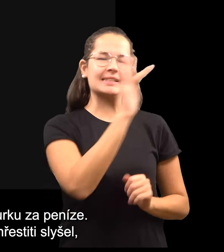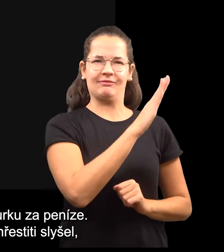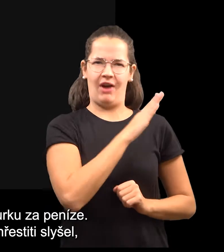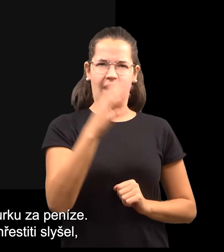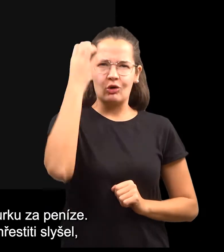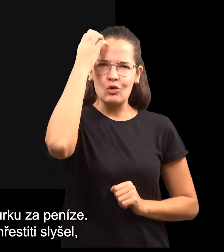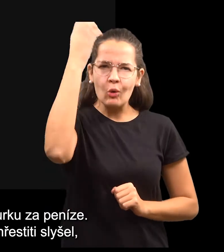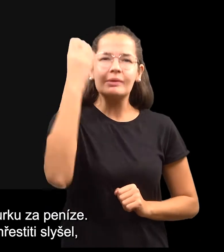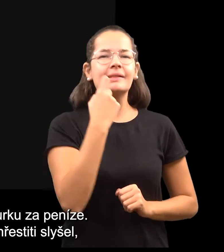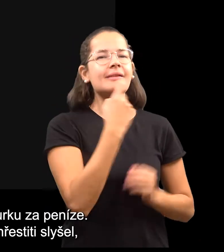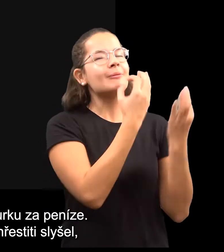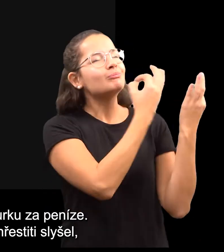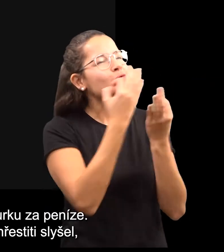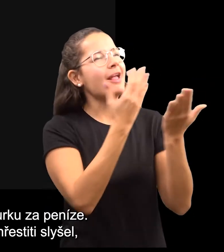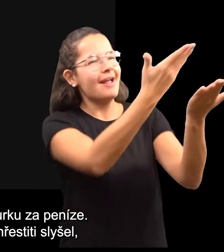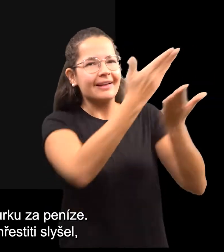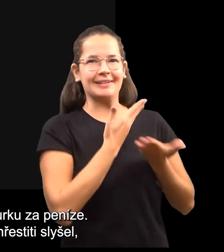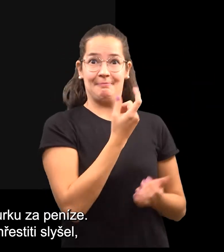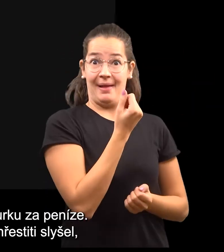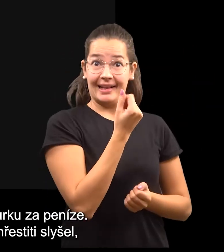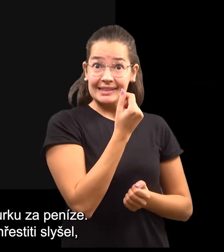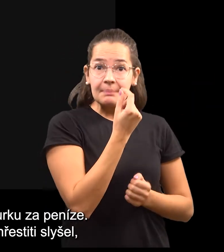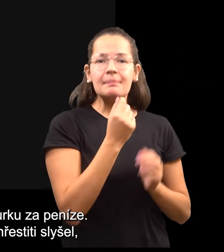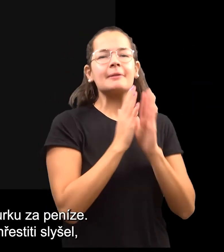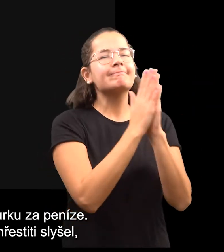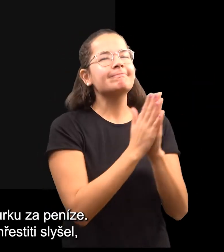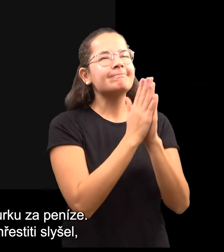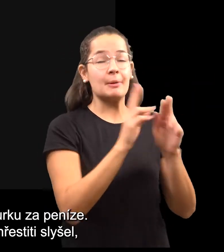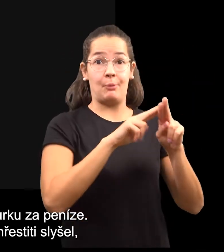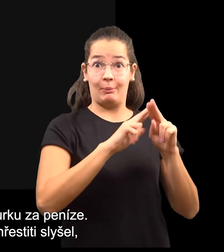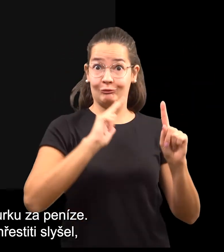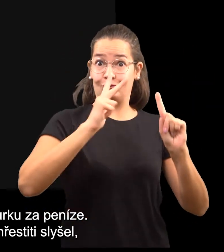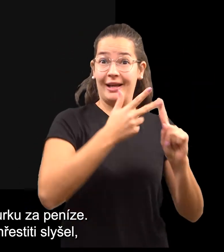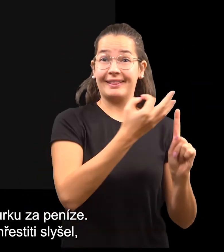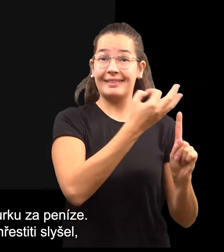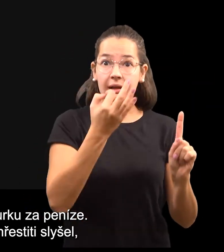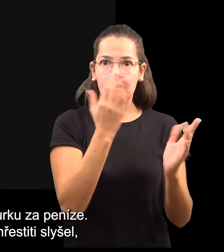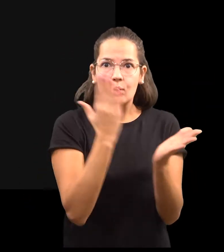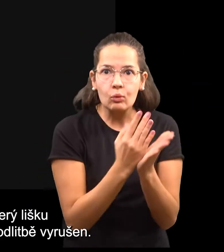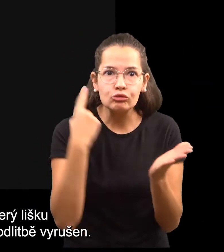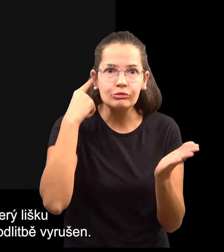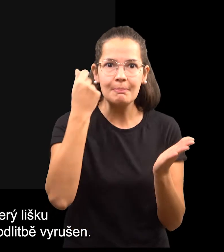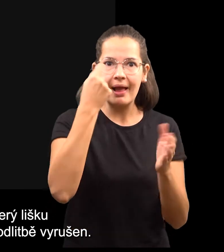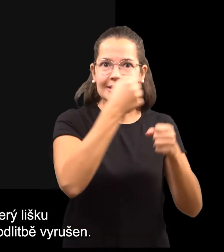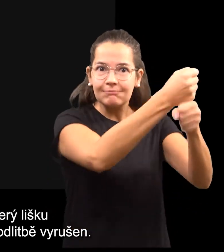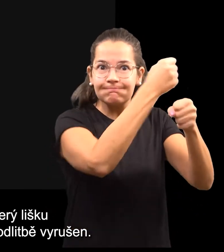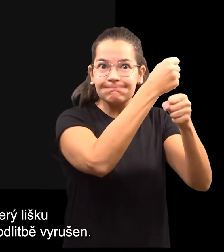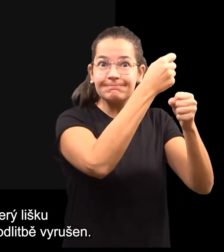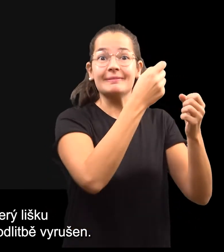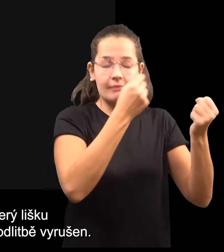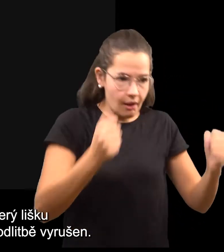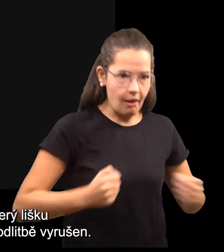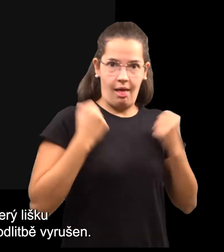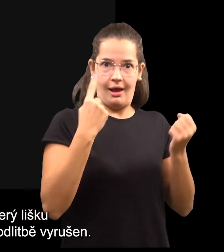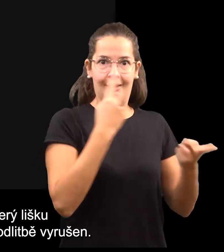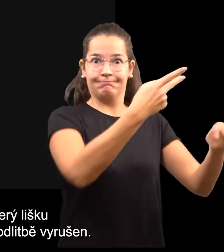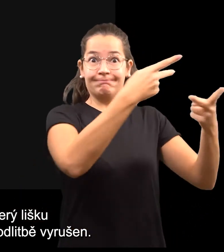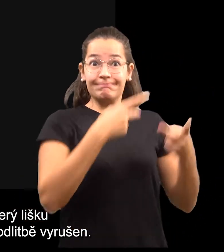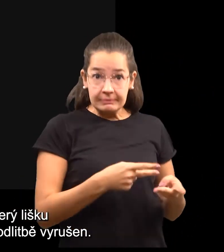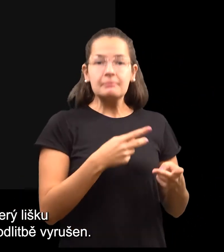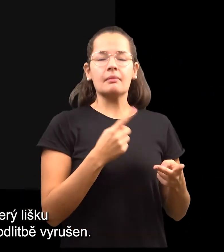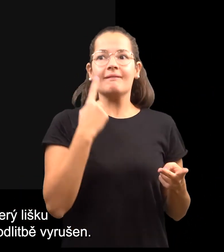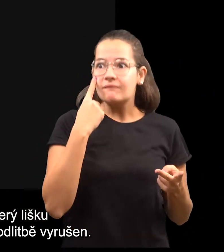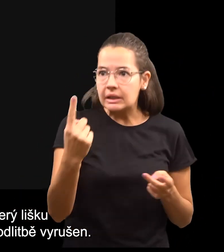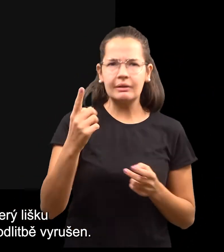Hazenburku za peníze. Když třetího dne peníze již chřestiti slyšel, byl prý náhle hajným, který lišku